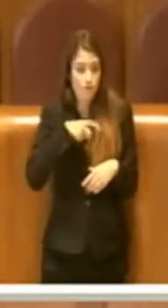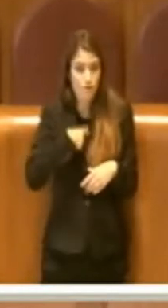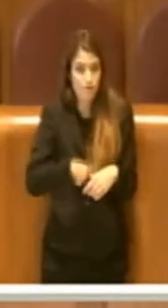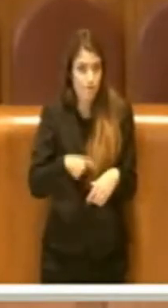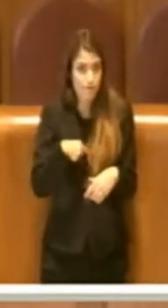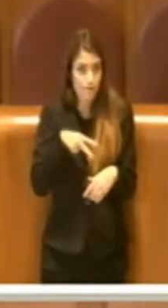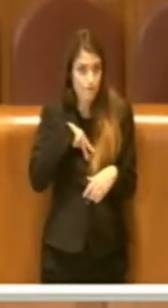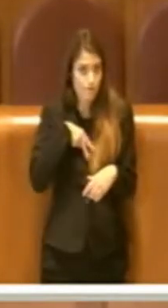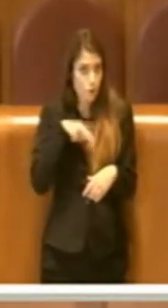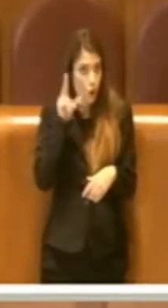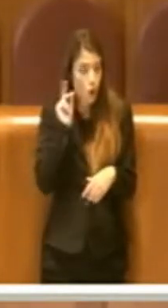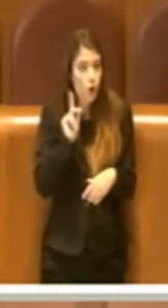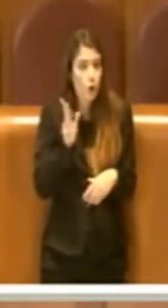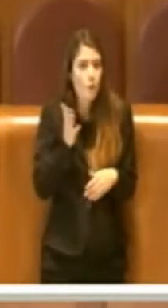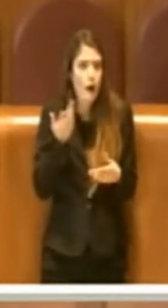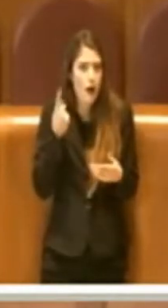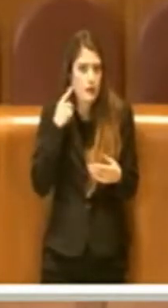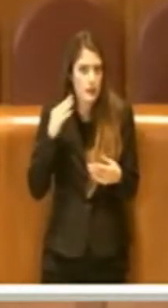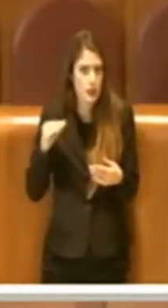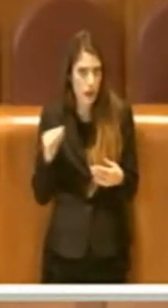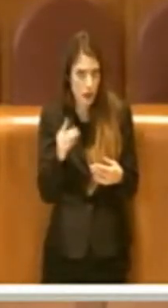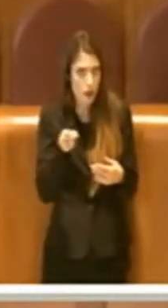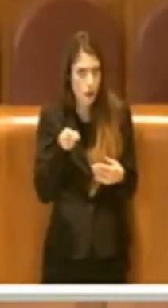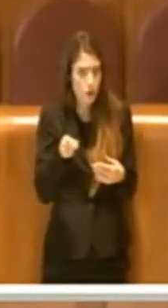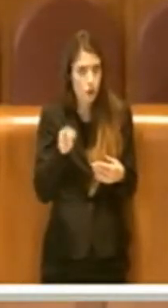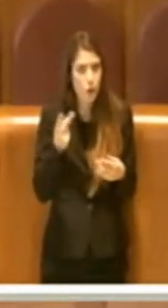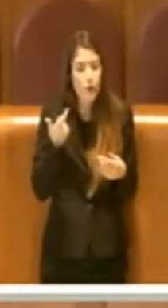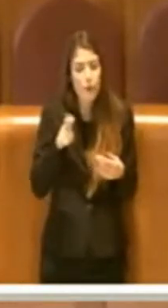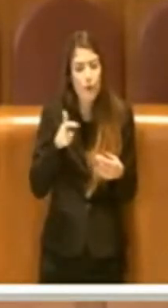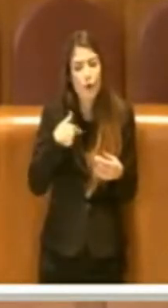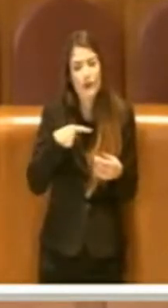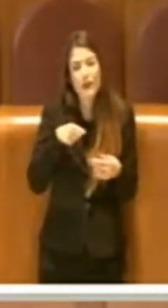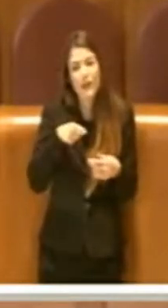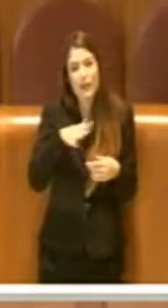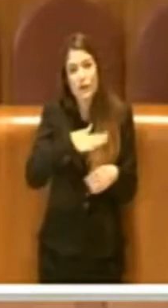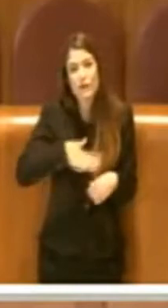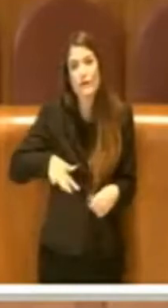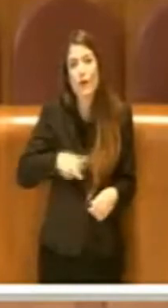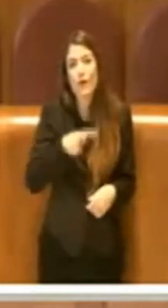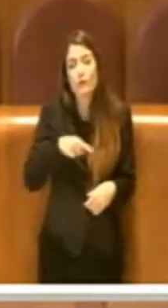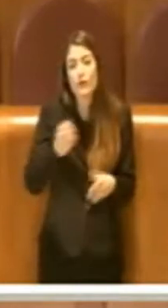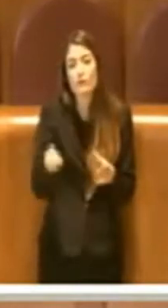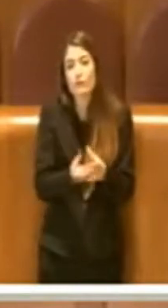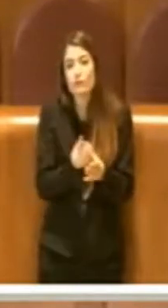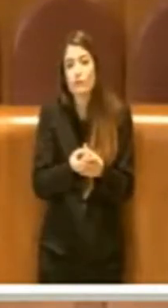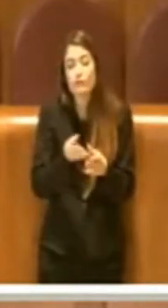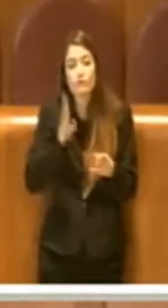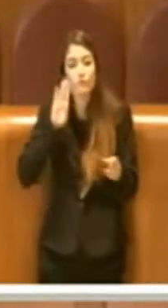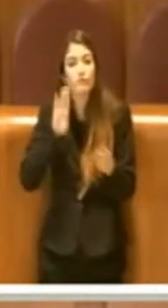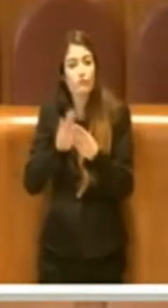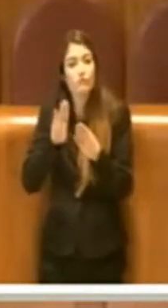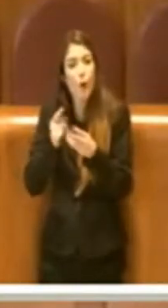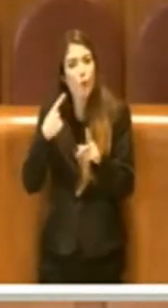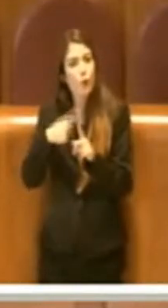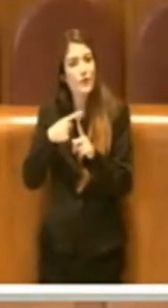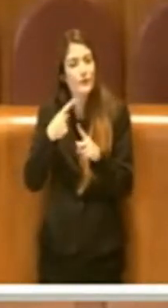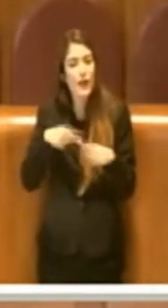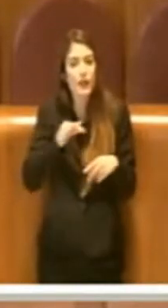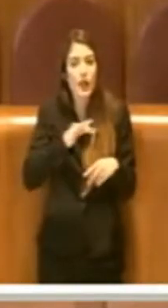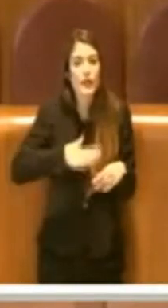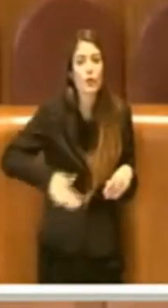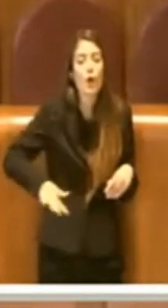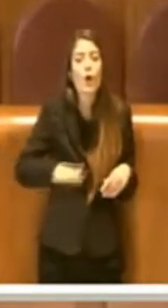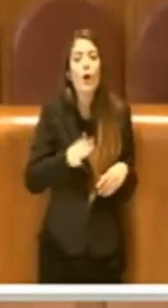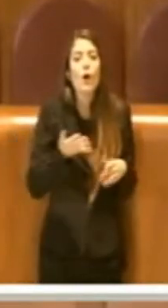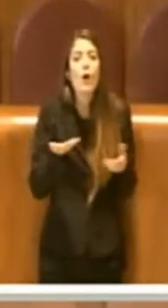come una realtà che effettivamente produce un impatto molto positivo sul territorio. Tuttavia io credo che